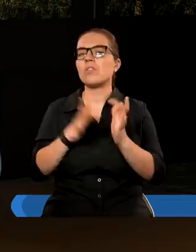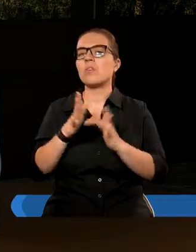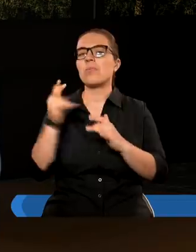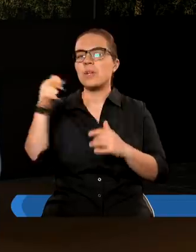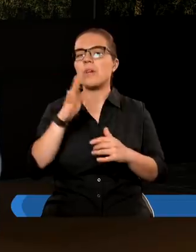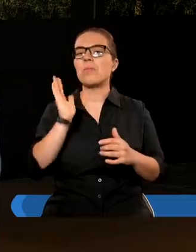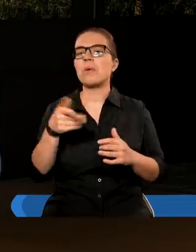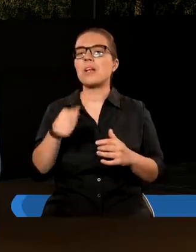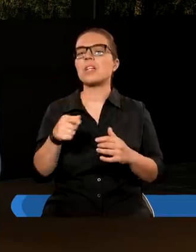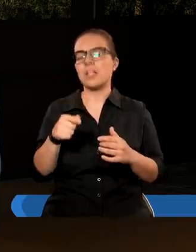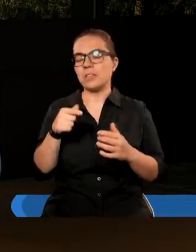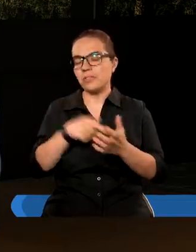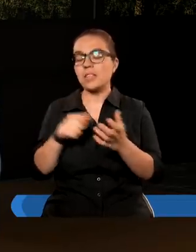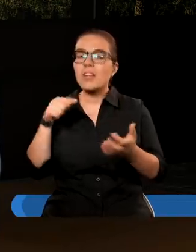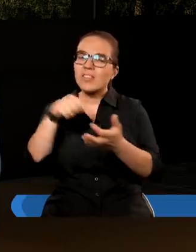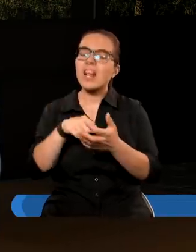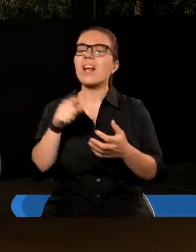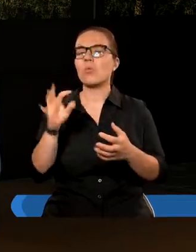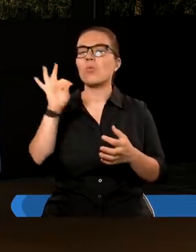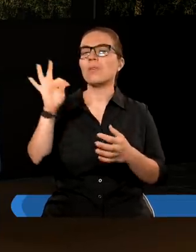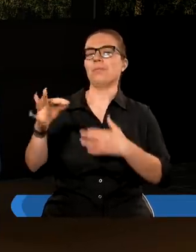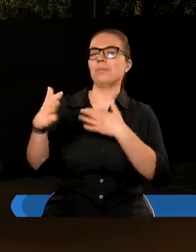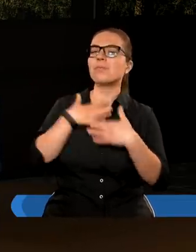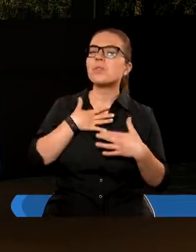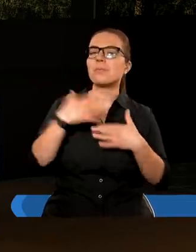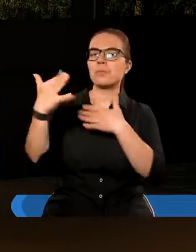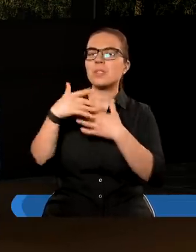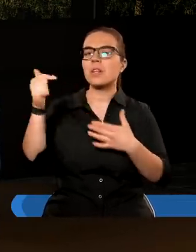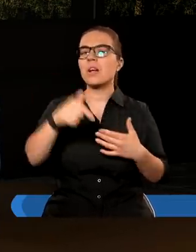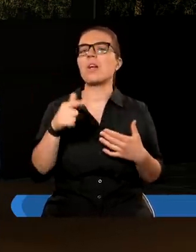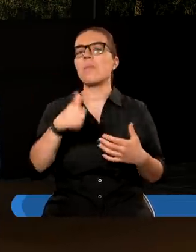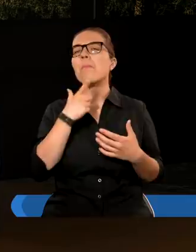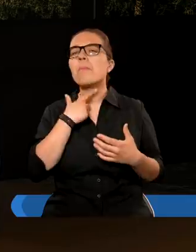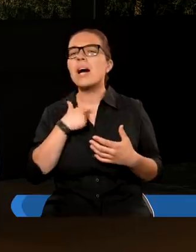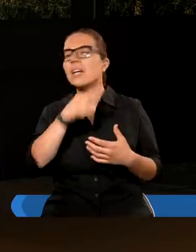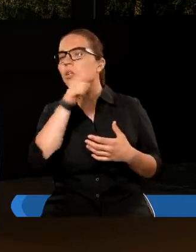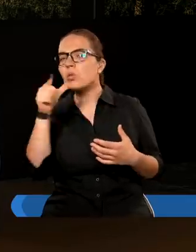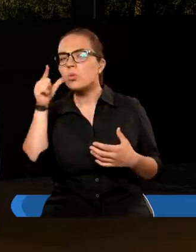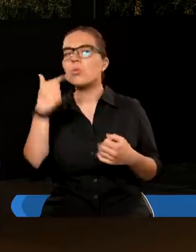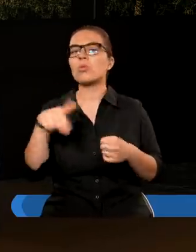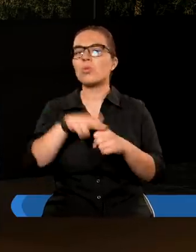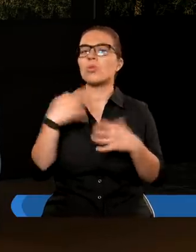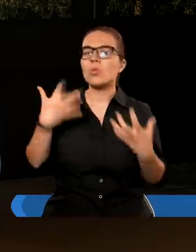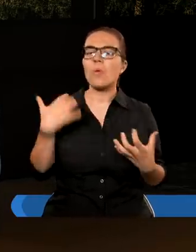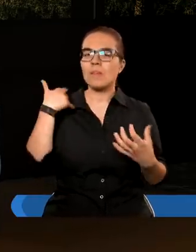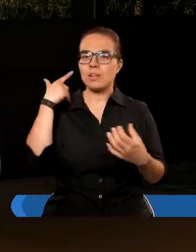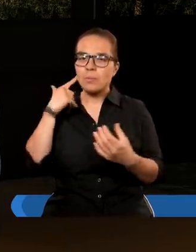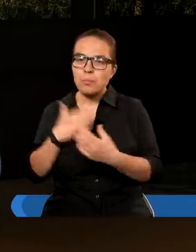przeciwnik Chrystusa będzie chciał to wykorzystać dla swoich celów i zdając sobie sprawę z tego, że to jest pragnienie ludzi, którzy chcą być